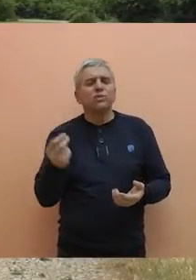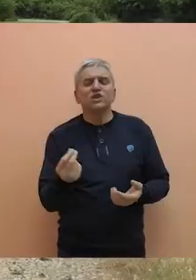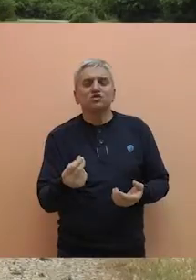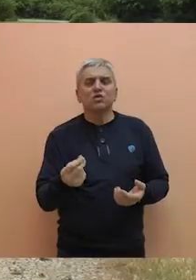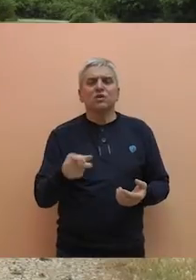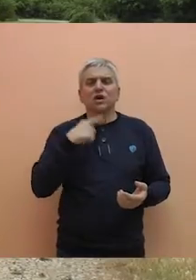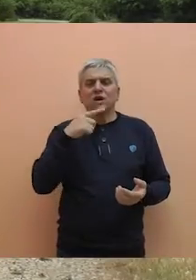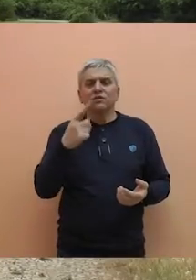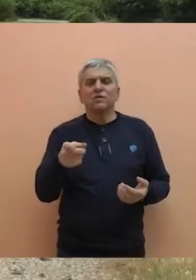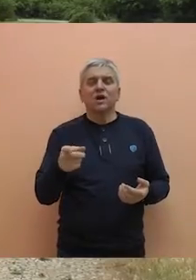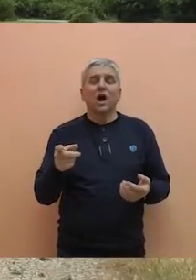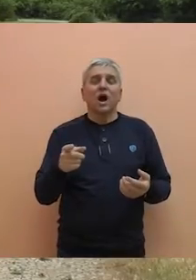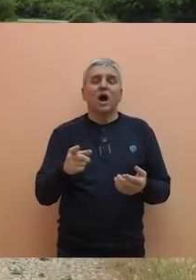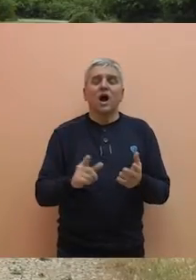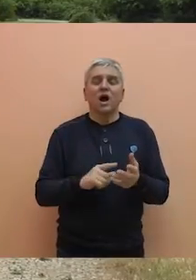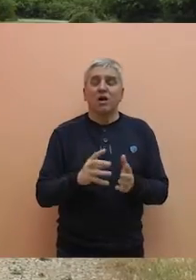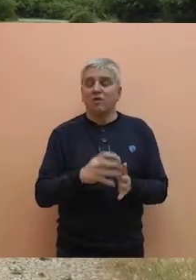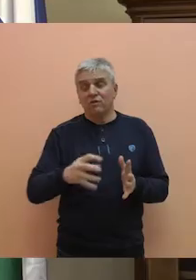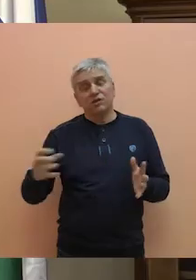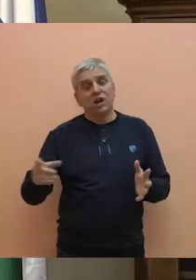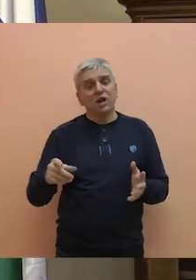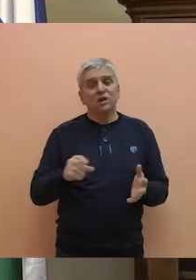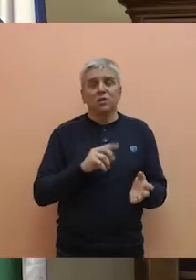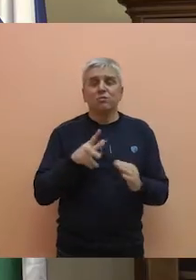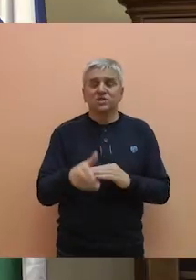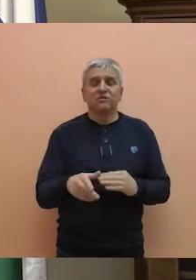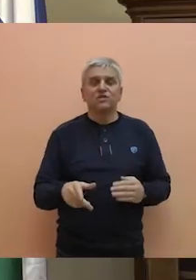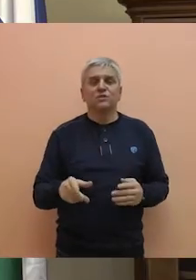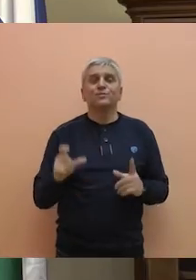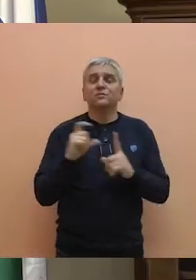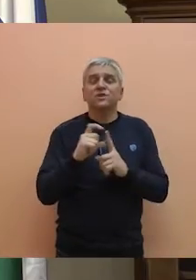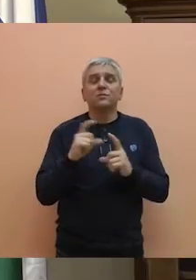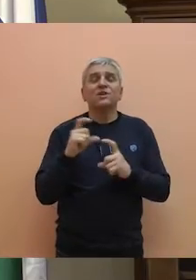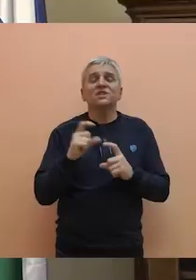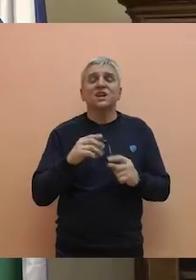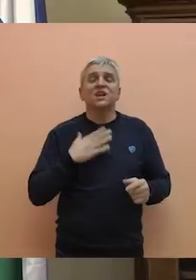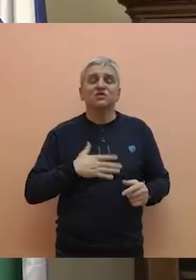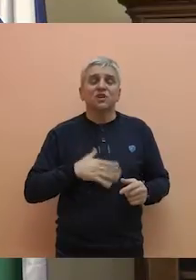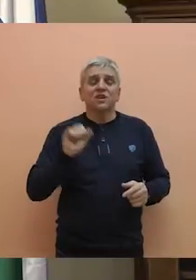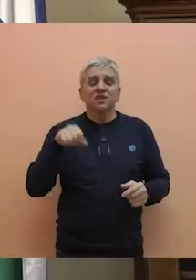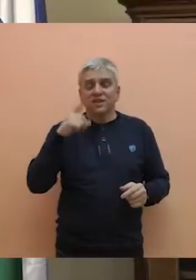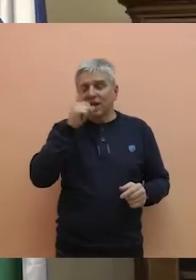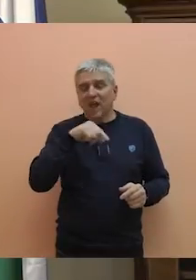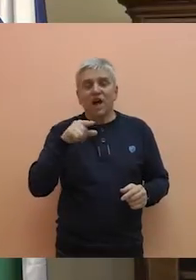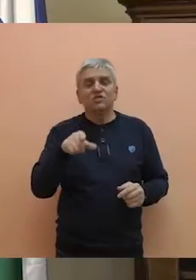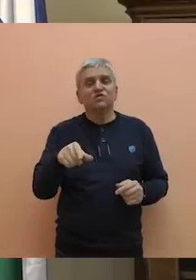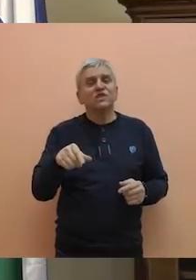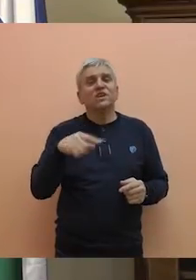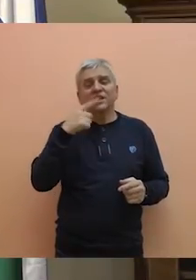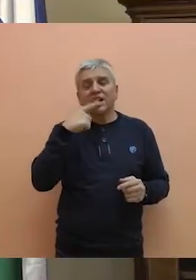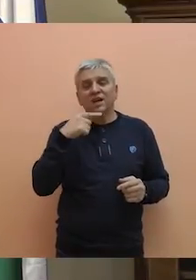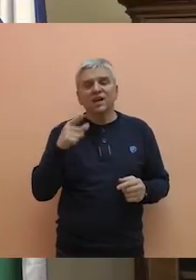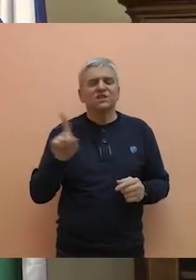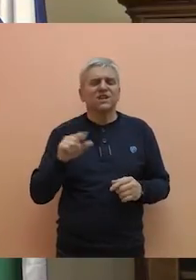geodeckog zavoda, a rok za žalbu je prošao. Demokratska stranka očigledno na ovaj način lažima želi da amnestira